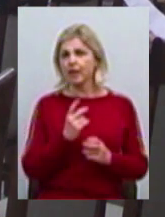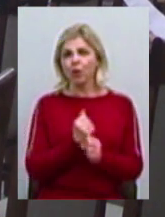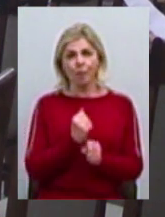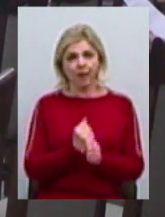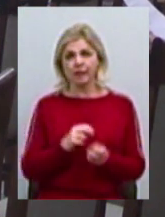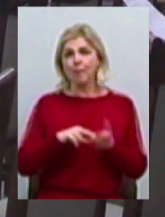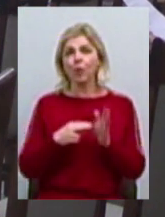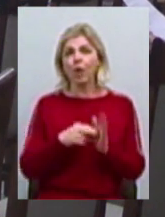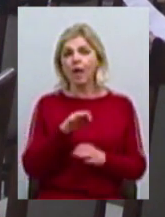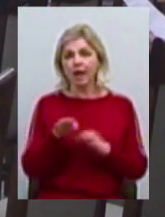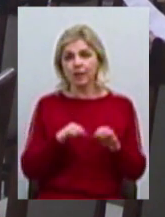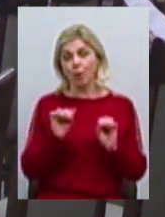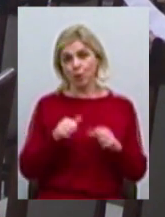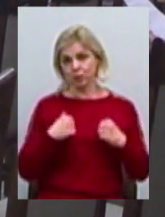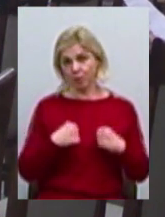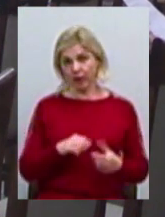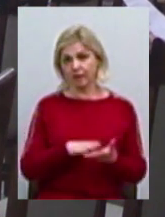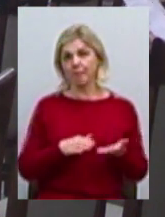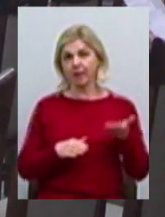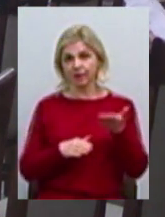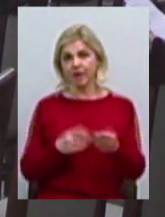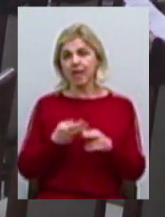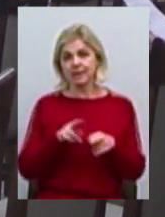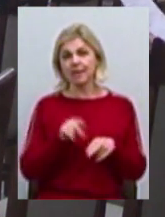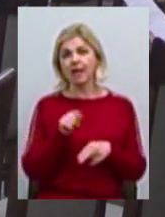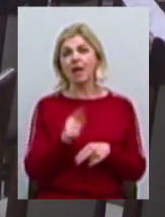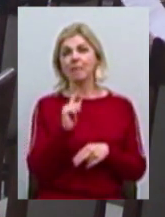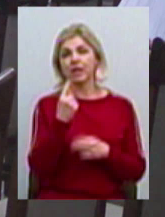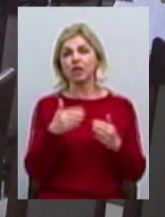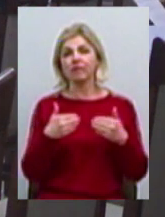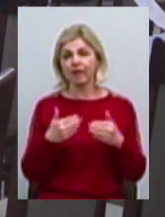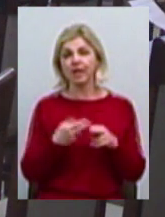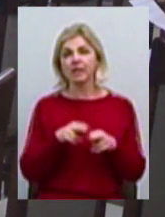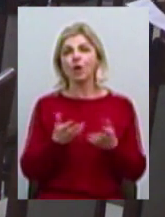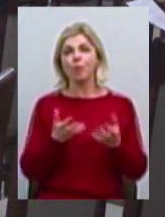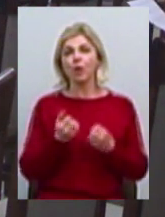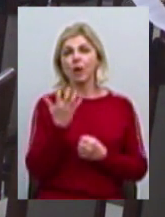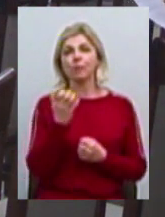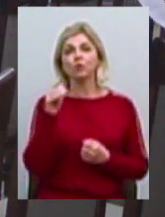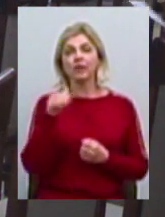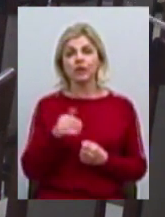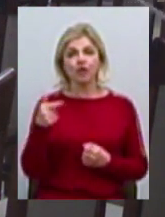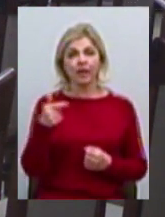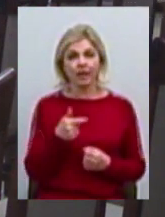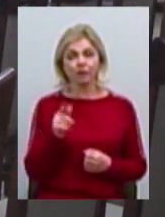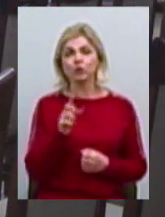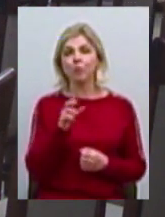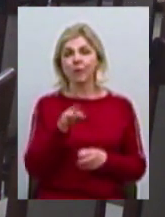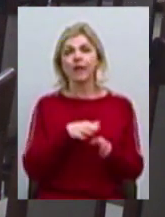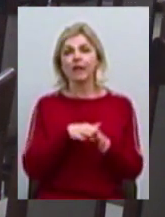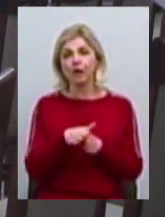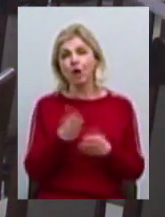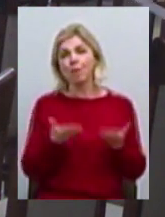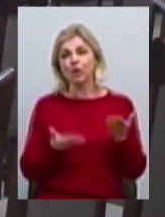різних, вона може спокійно подаватися. Це перші двері. Тобто це можливість отримати 500 тисяч гривень для того, щоб реалізувати,